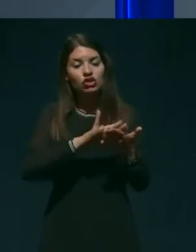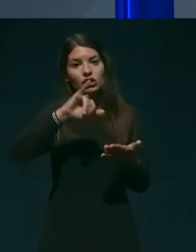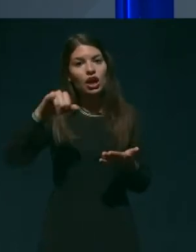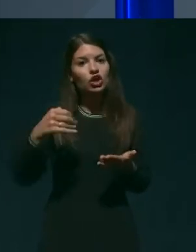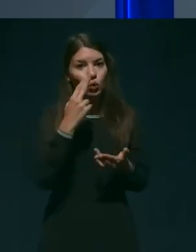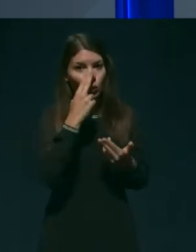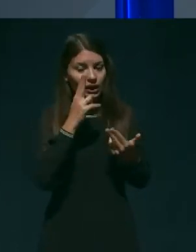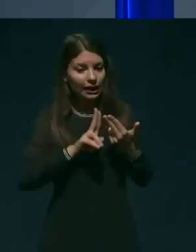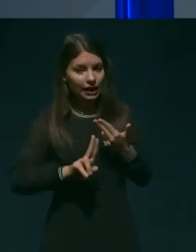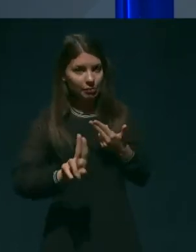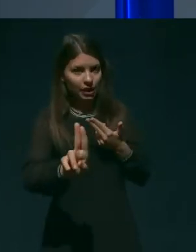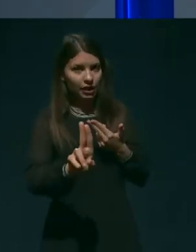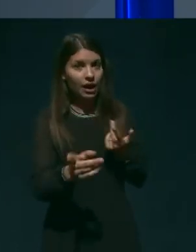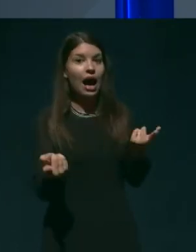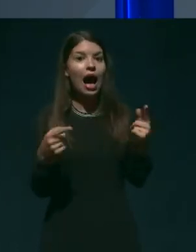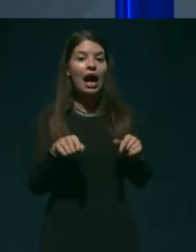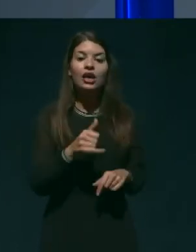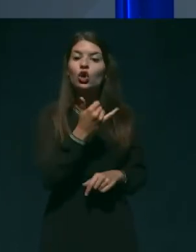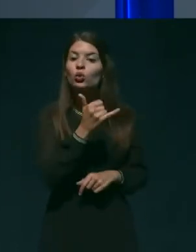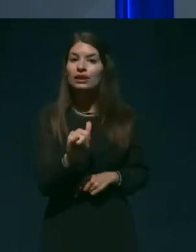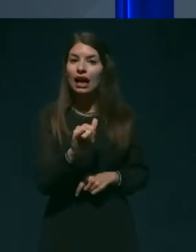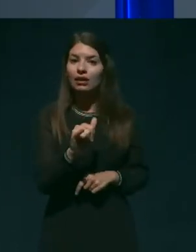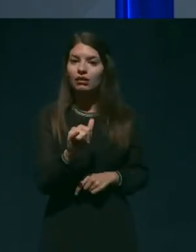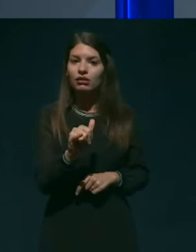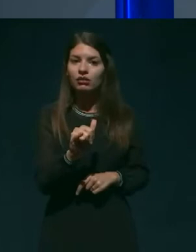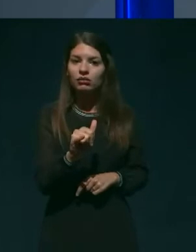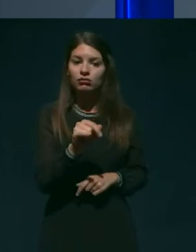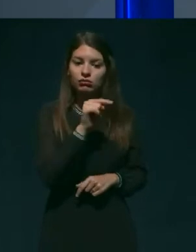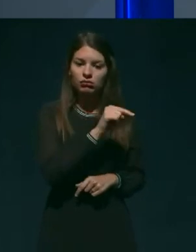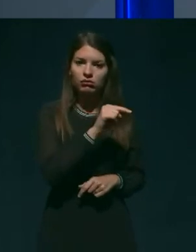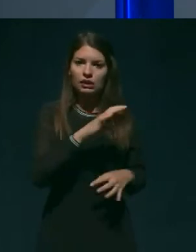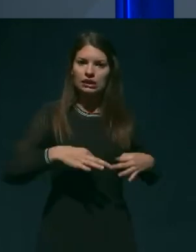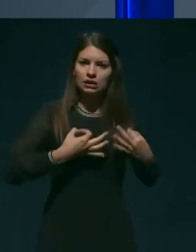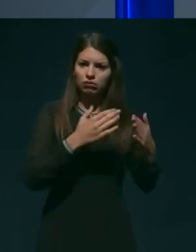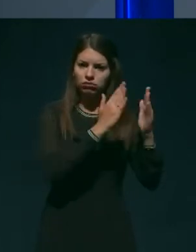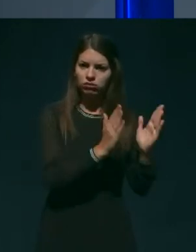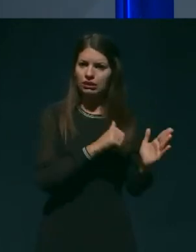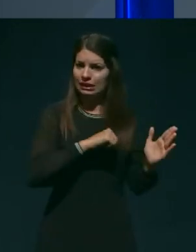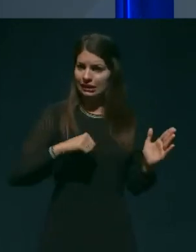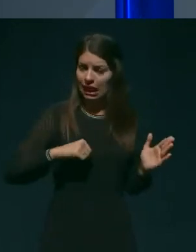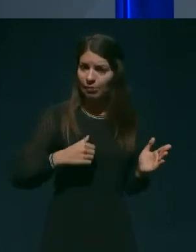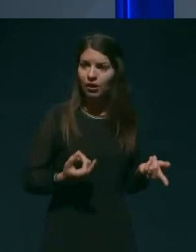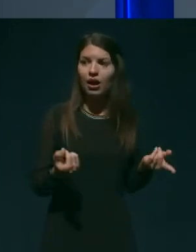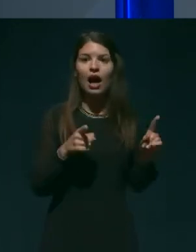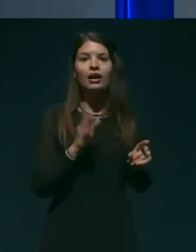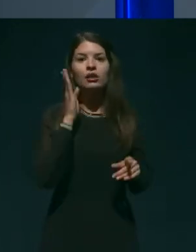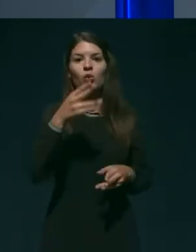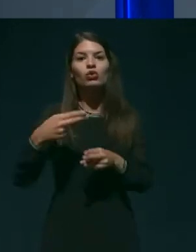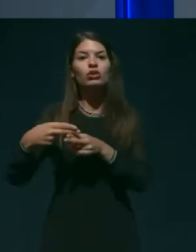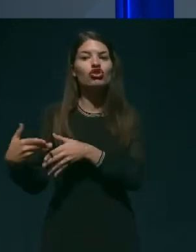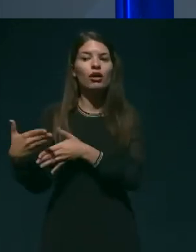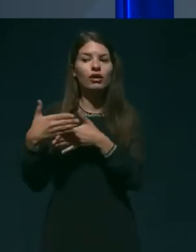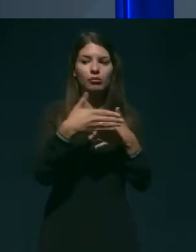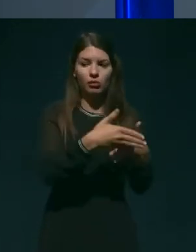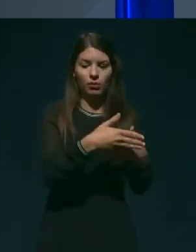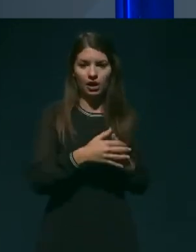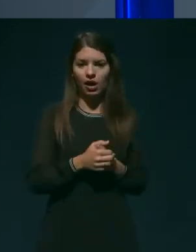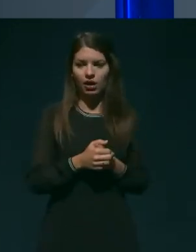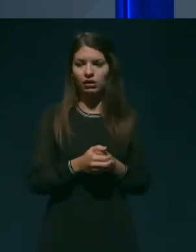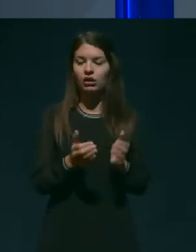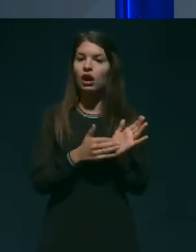Ali bodo pa vsem sami sebi prepuščeni pri tej nabavi? Bo država še pomagala? Kakšen bo ta postopek?